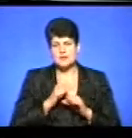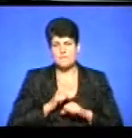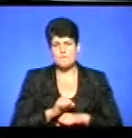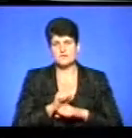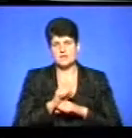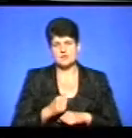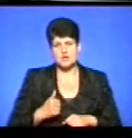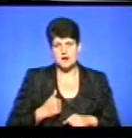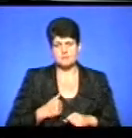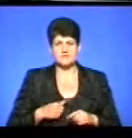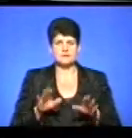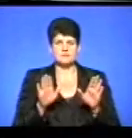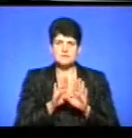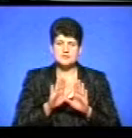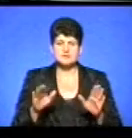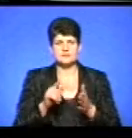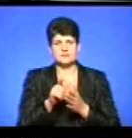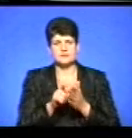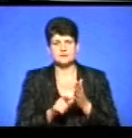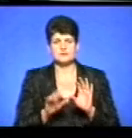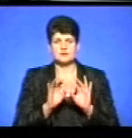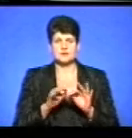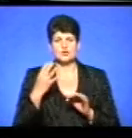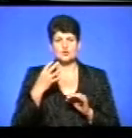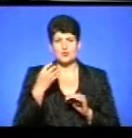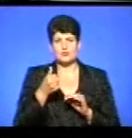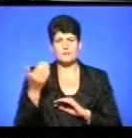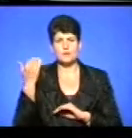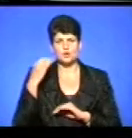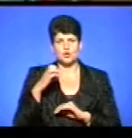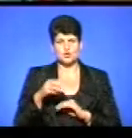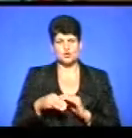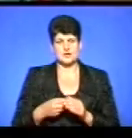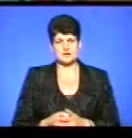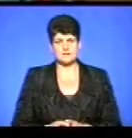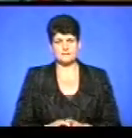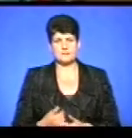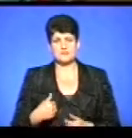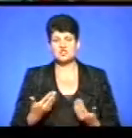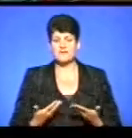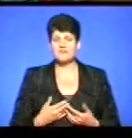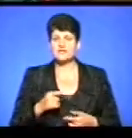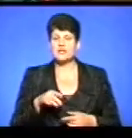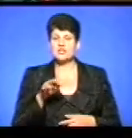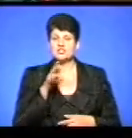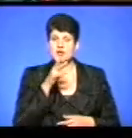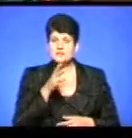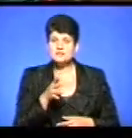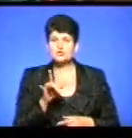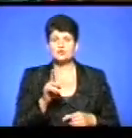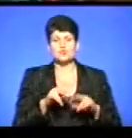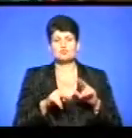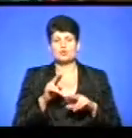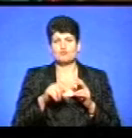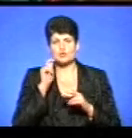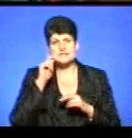виконував поезію та пісні, які пам'ятає із 40-х років минулого століття. Ми живемо в такий час, розбудовується